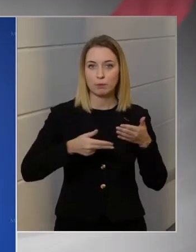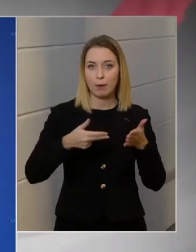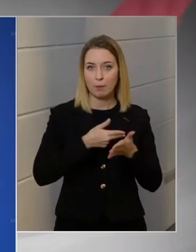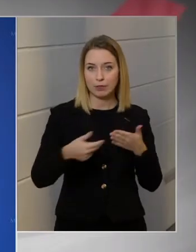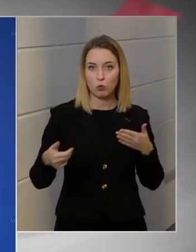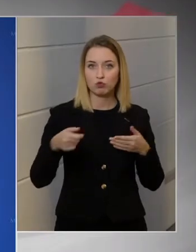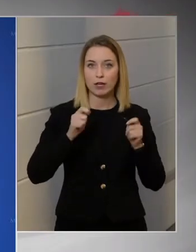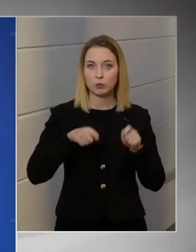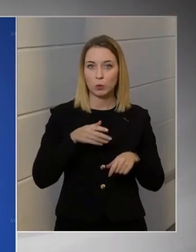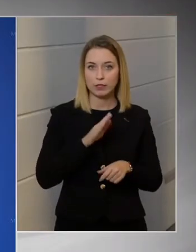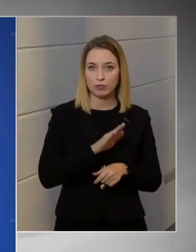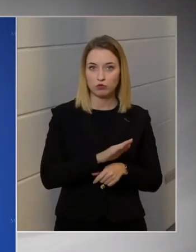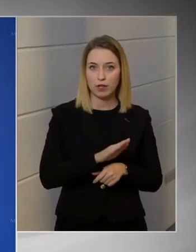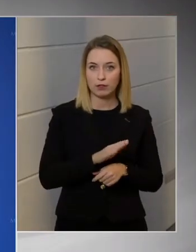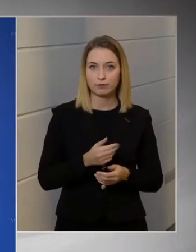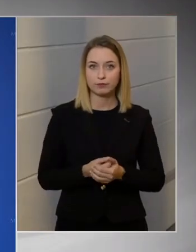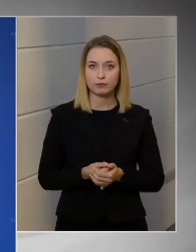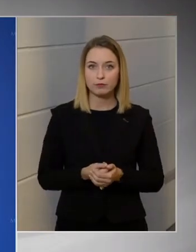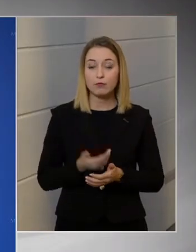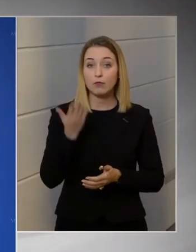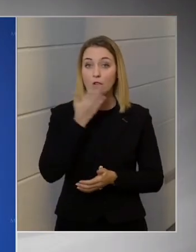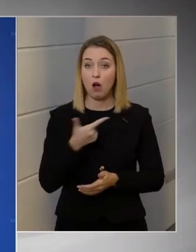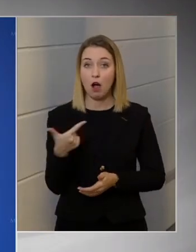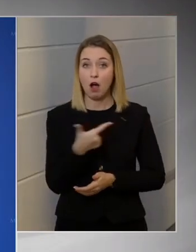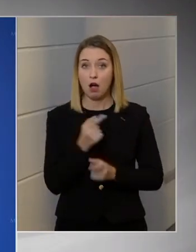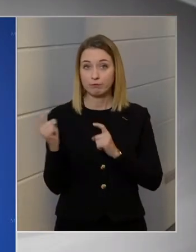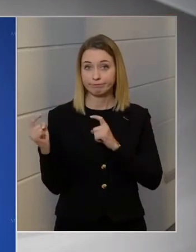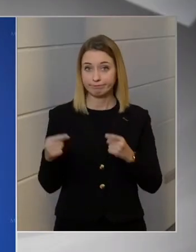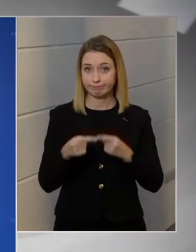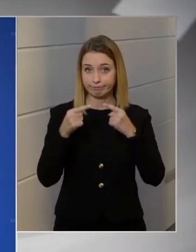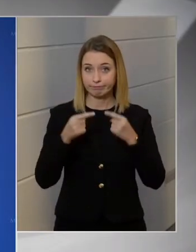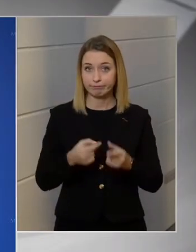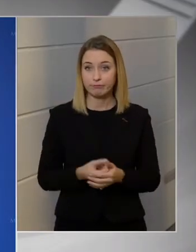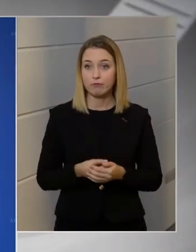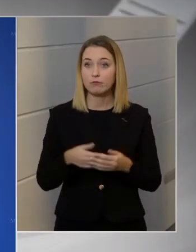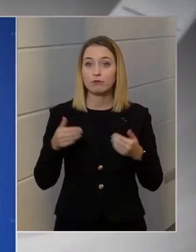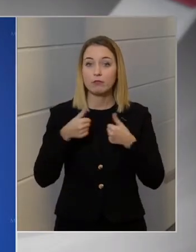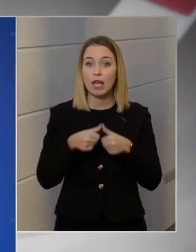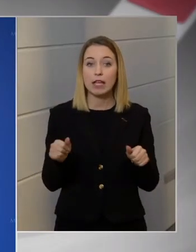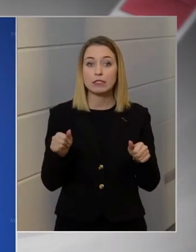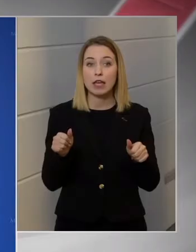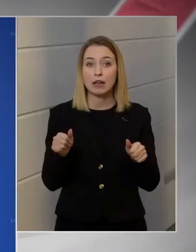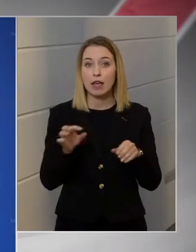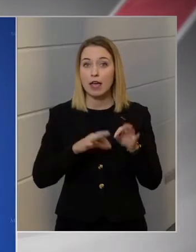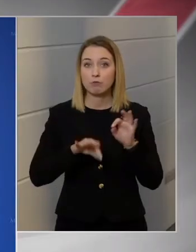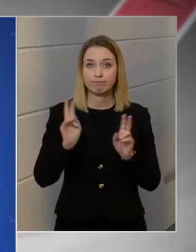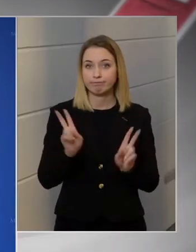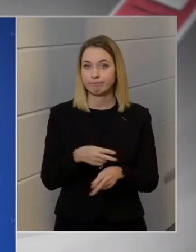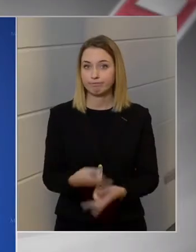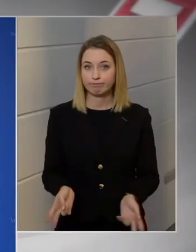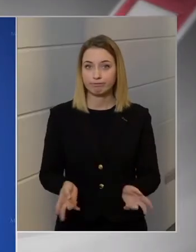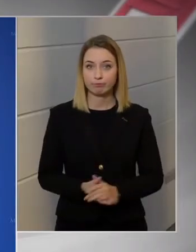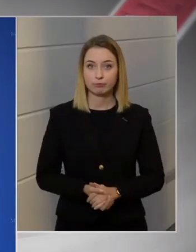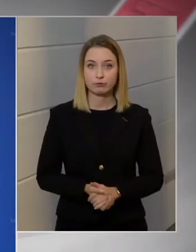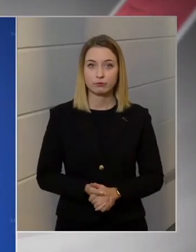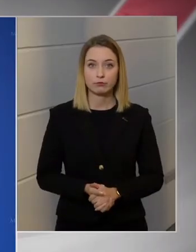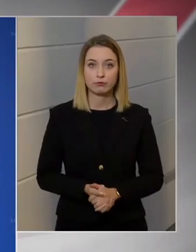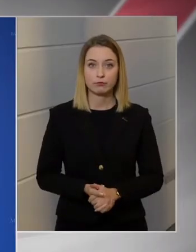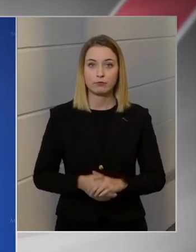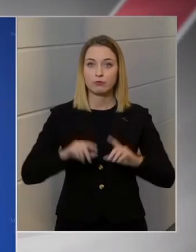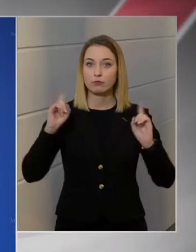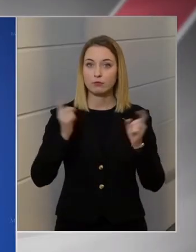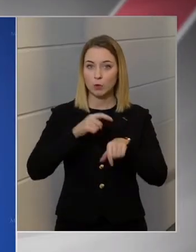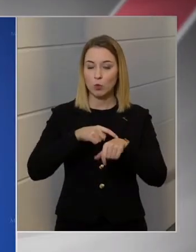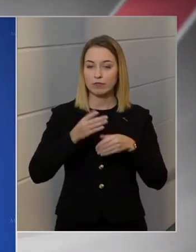döntésének. És a kettőnek, miután azok egymásnak ellentmondanak, egyszerre elegetteli nem tud. Hozzáteszem, rövid ideig a